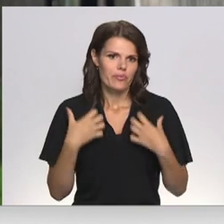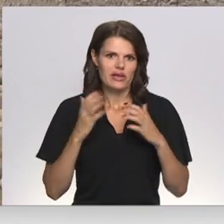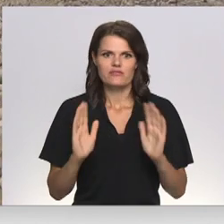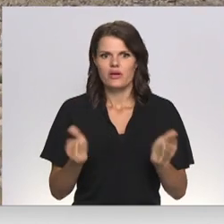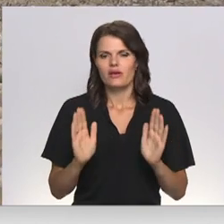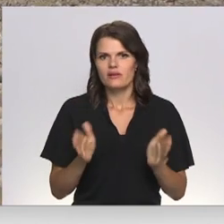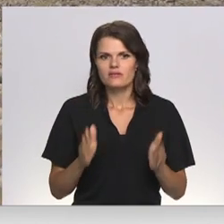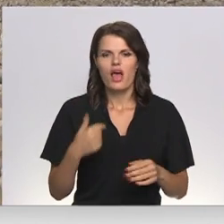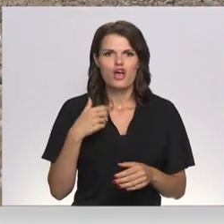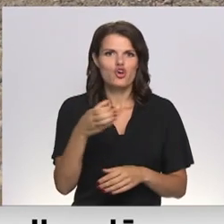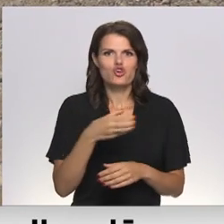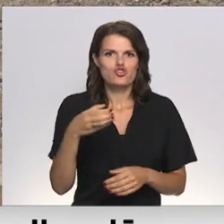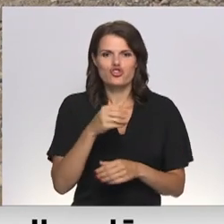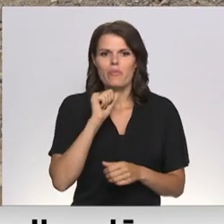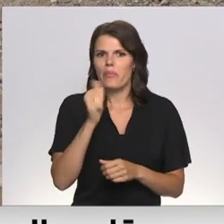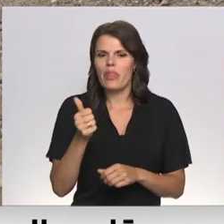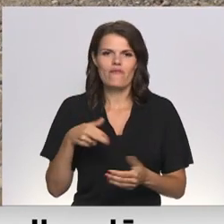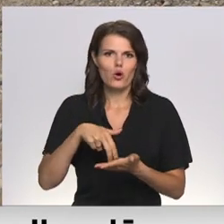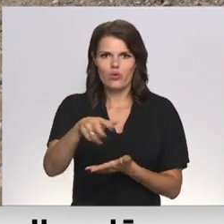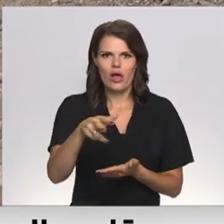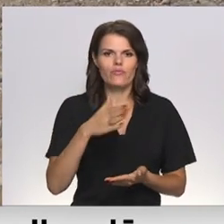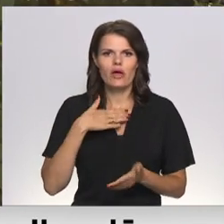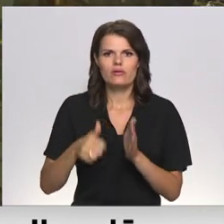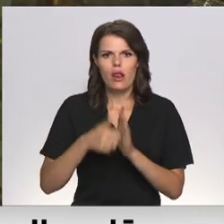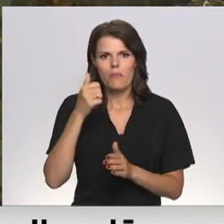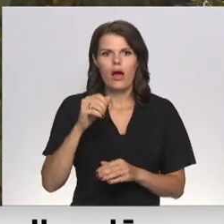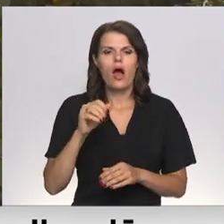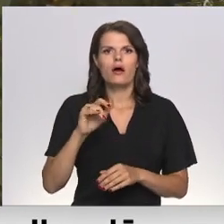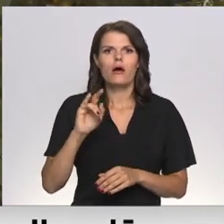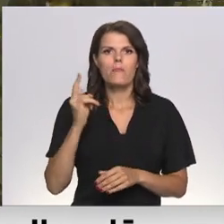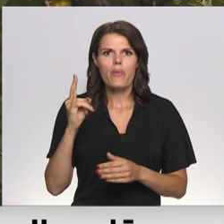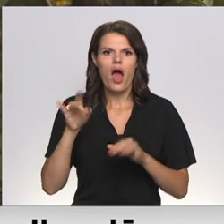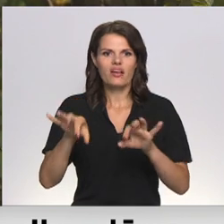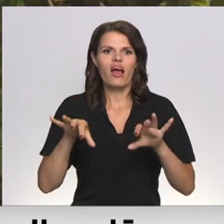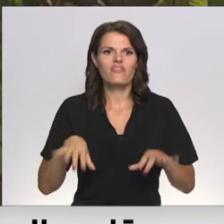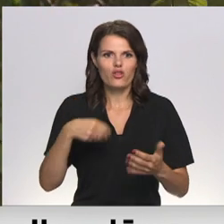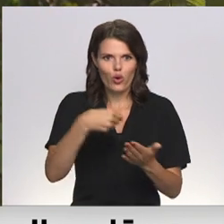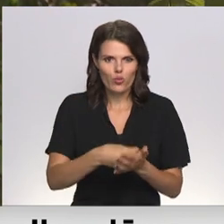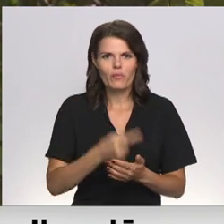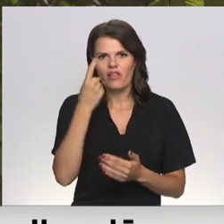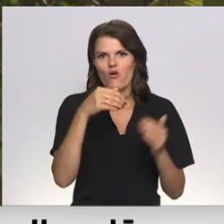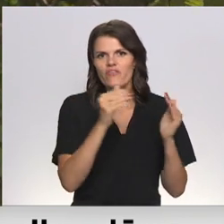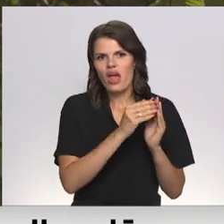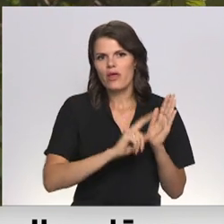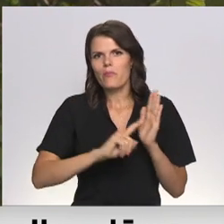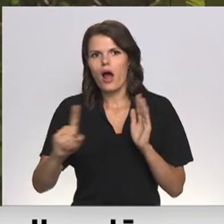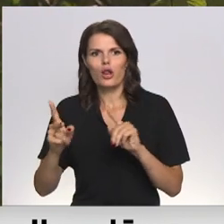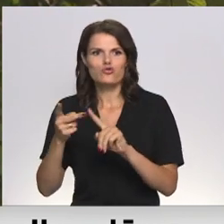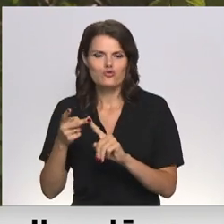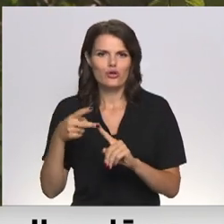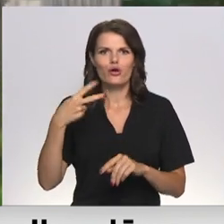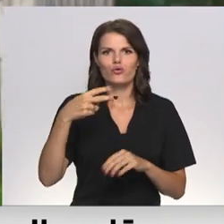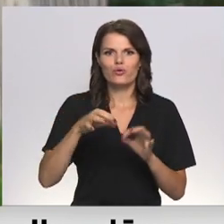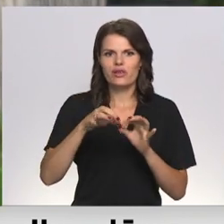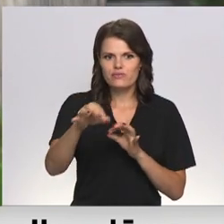ceļi. Es ar Čībām pat nevaru apnākties labāk, kur bērna kvadraciklu nopirku. Man te ir no vienas mājiņas līdz otrai. 20